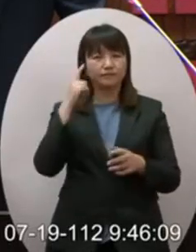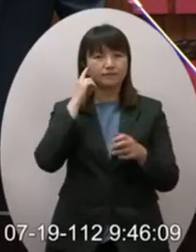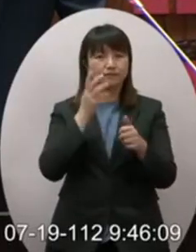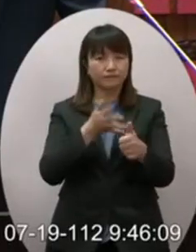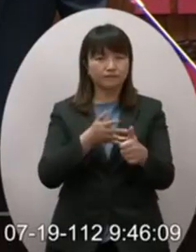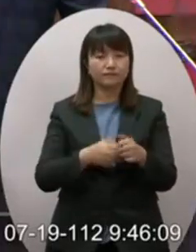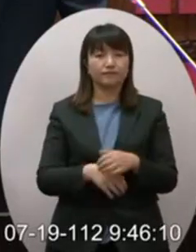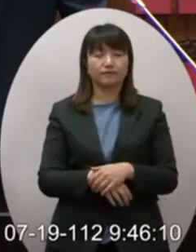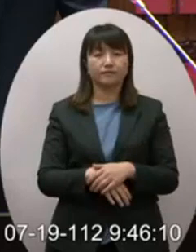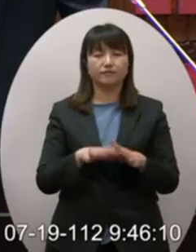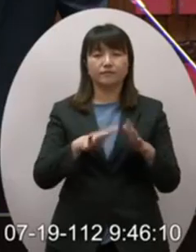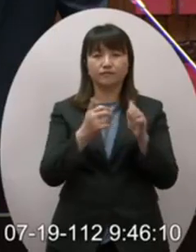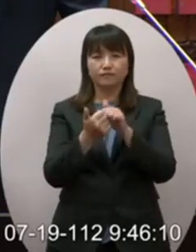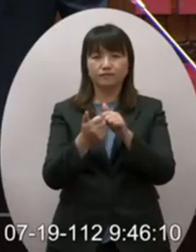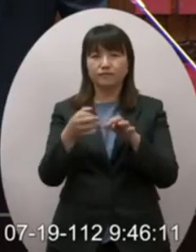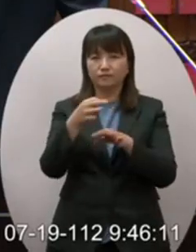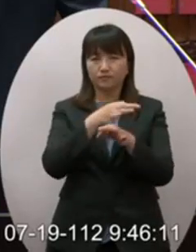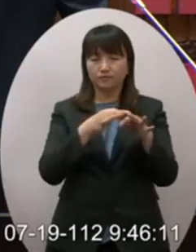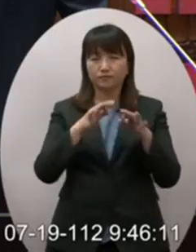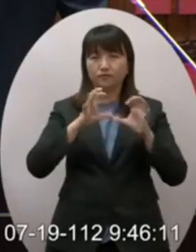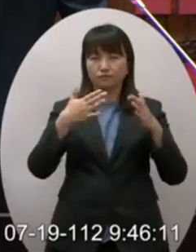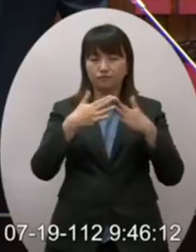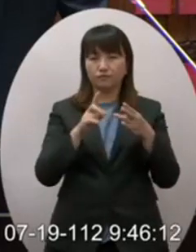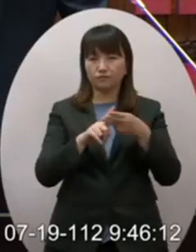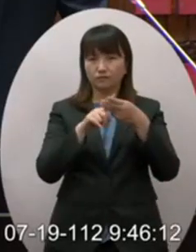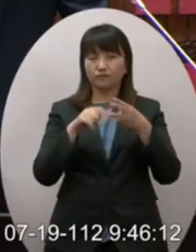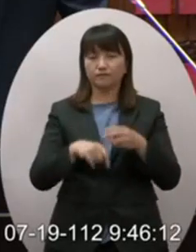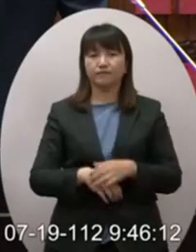我們是不是依賴貿易的國家